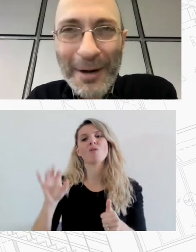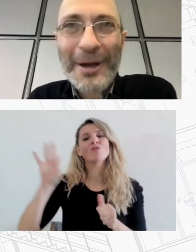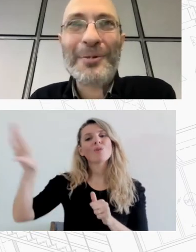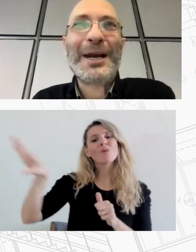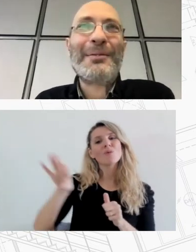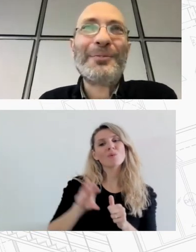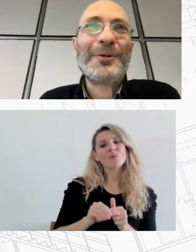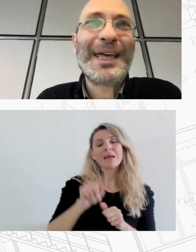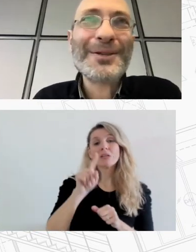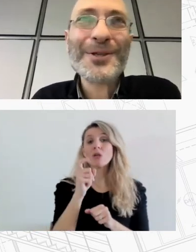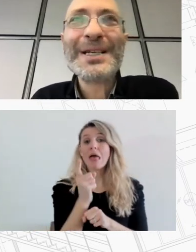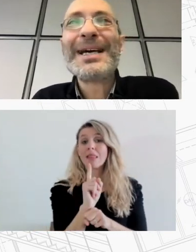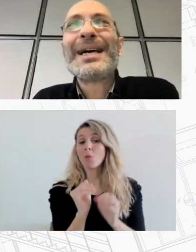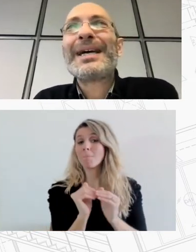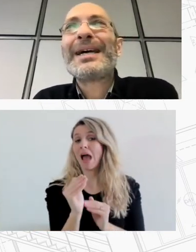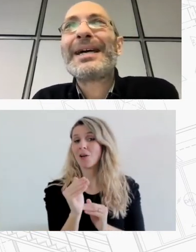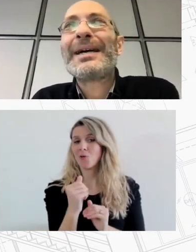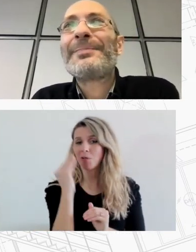να πάρει λίγο παραπάνω από ένα λεπτό Προειδεάζω